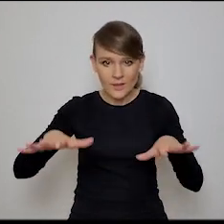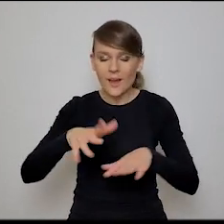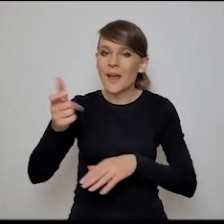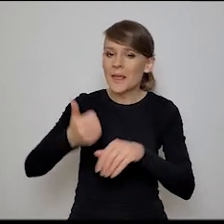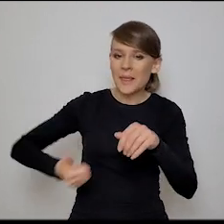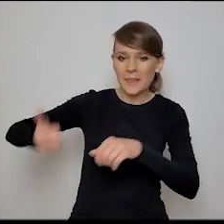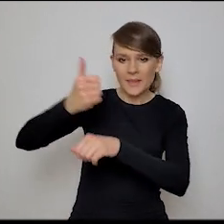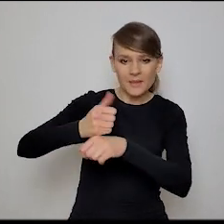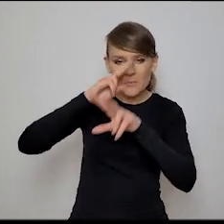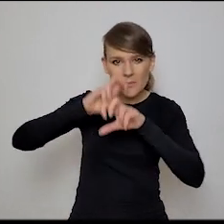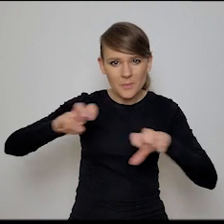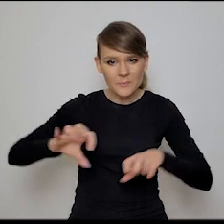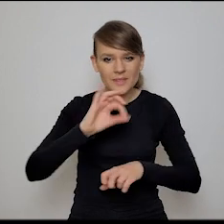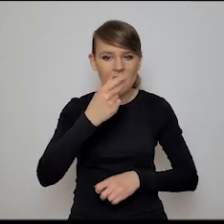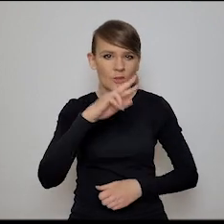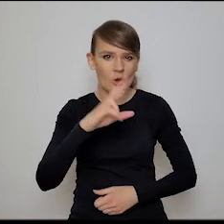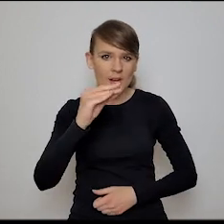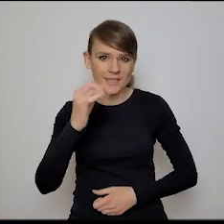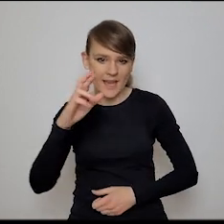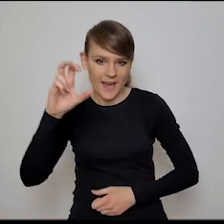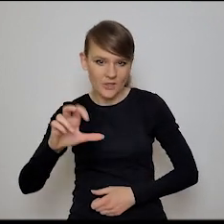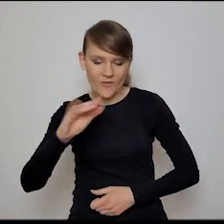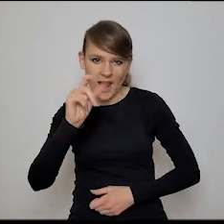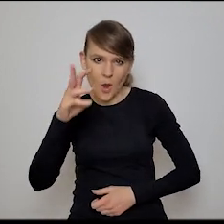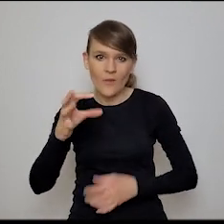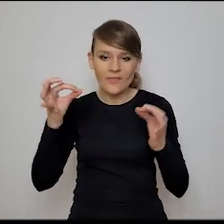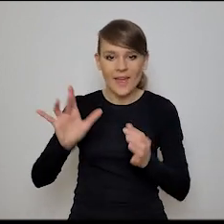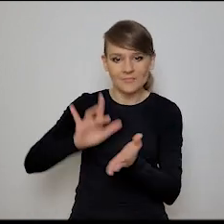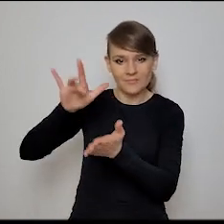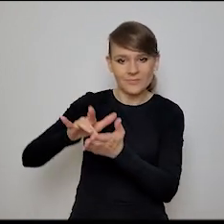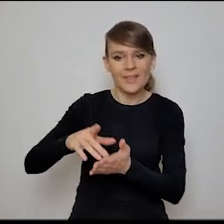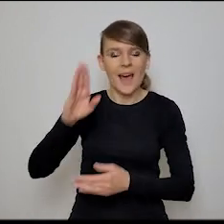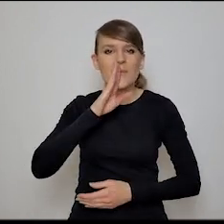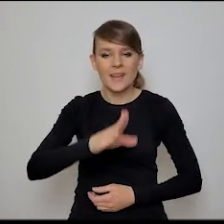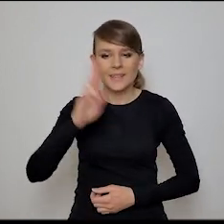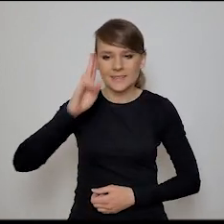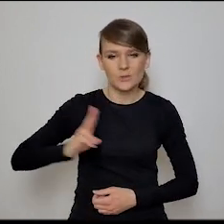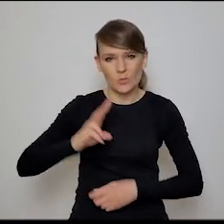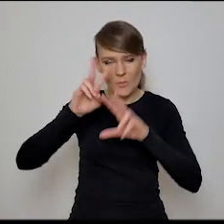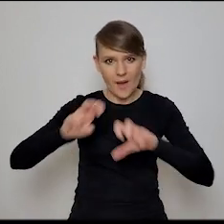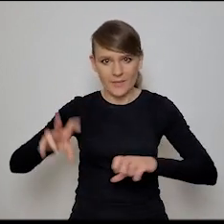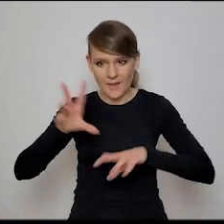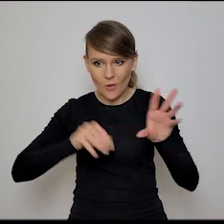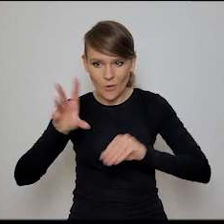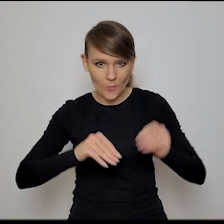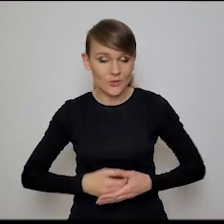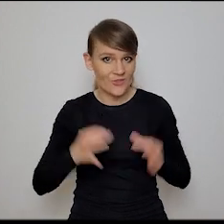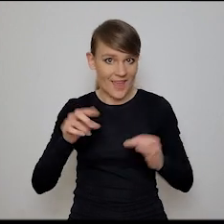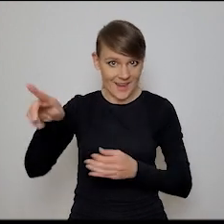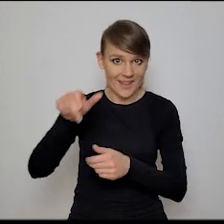of American Institute for Economic Research, gdzie obecnie się znajduję, jak dobrze rozumiem, tak? Tak, tak, tak, właśnie, pozdrawiam z biura.